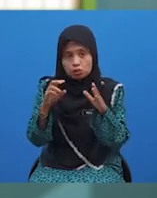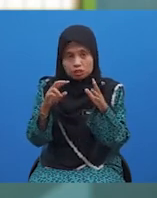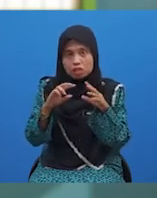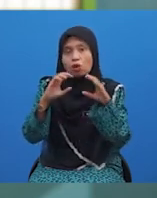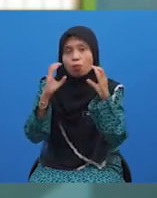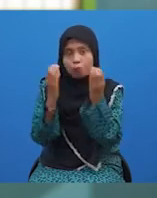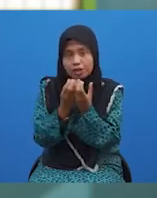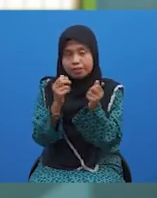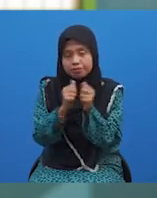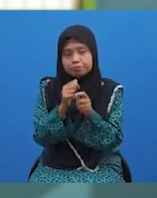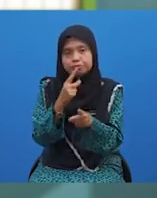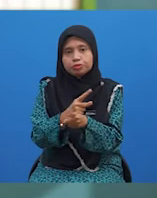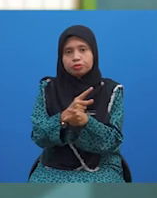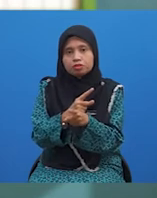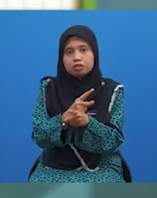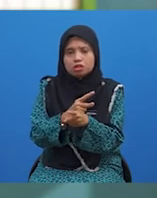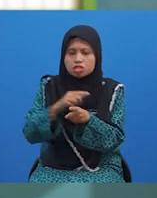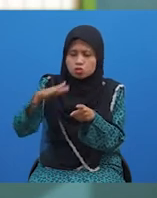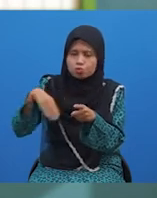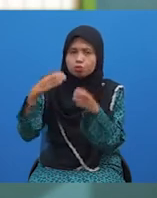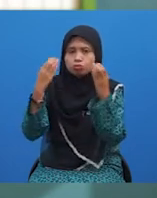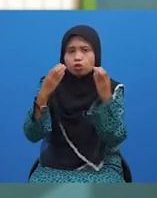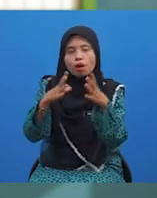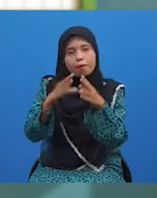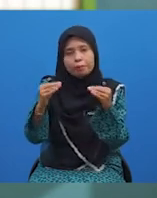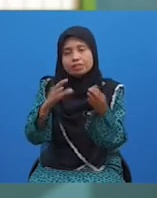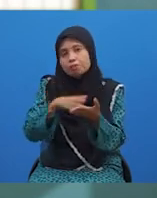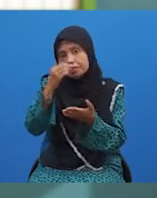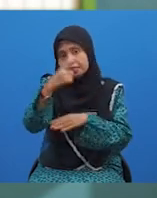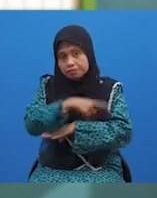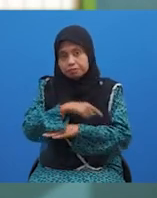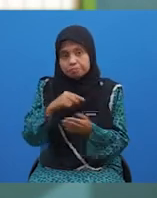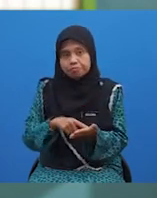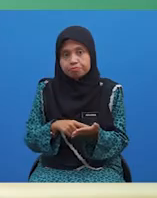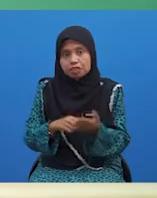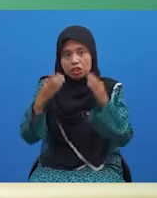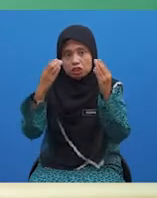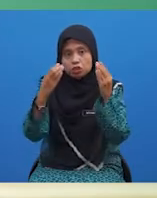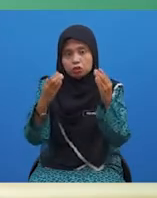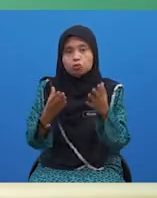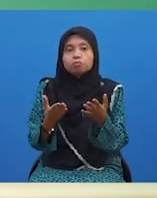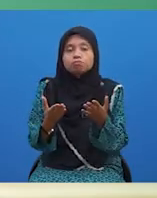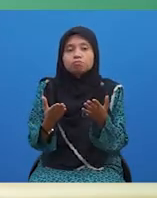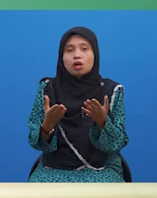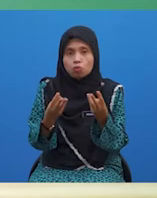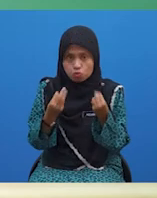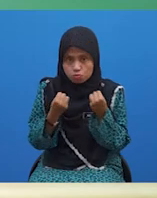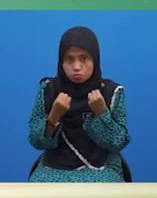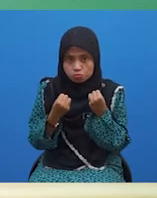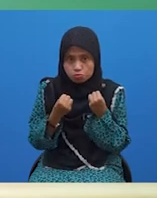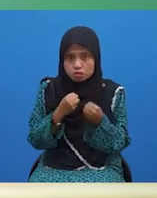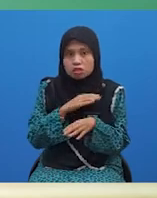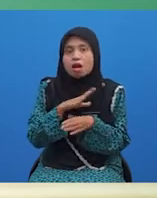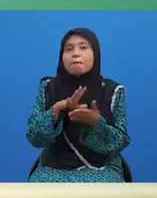Alhamdulillah, sebelum cikgu menamatkan sesi pembelajaran pada kali ini, cikgu harap para